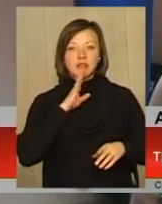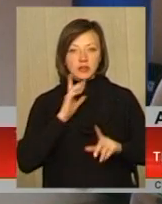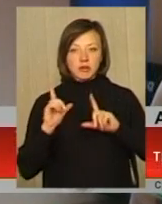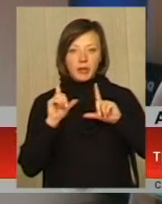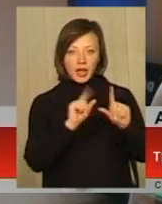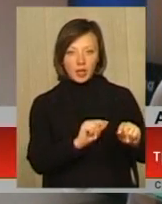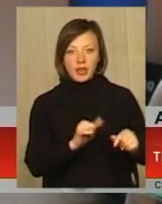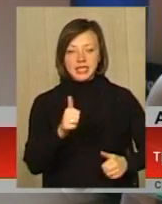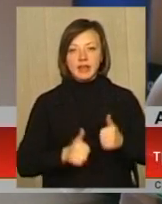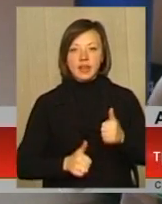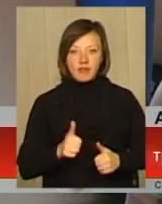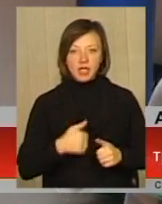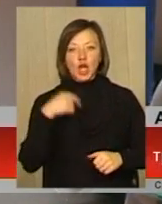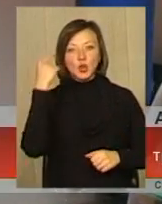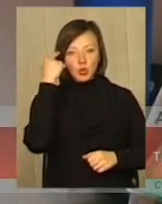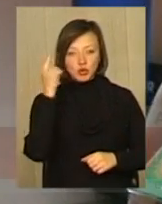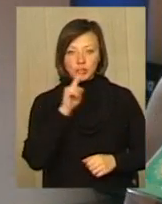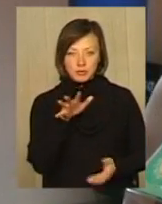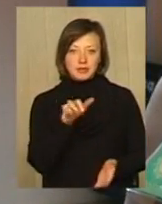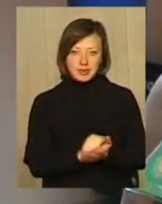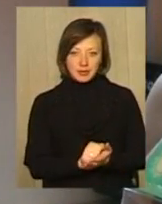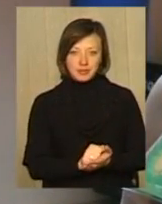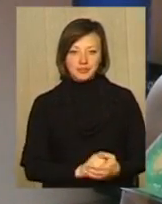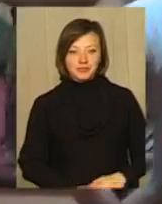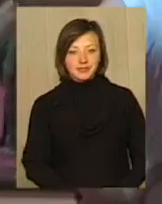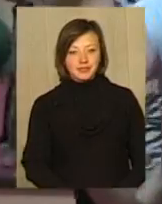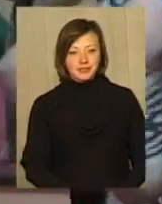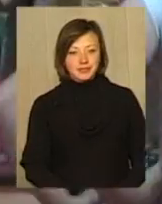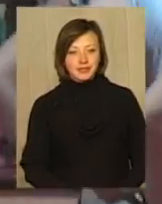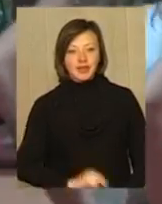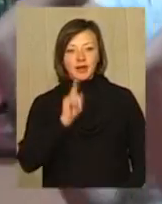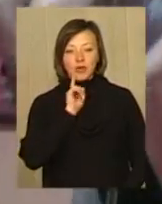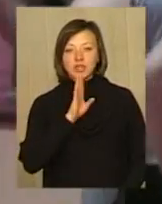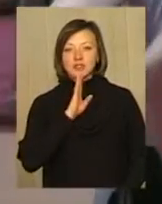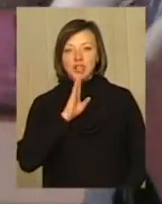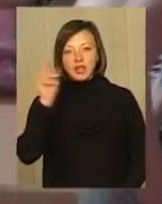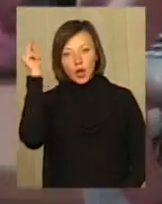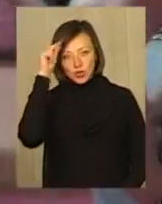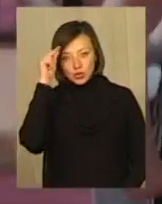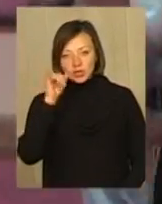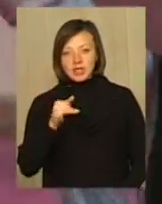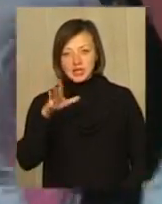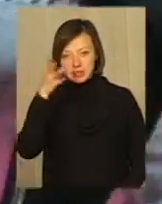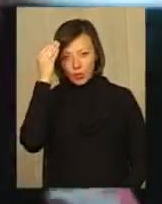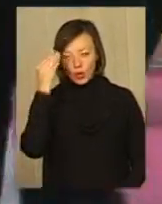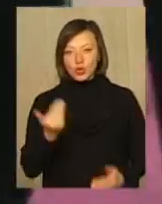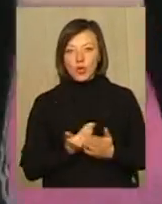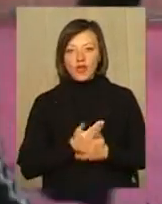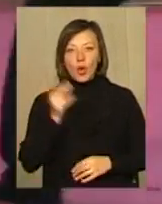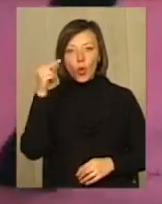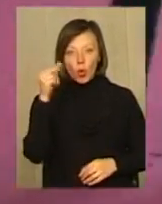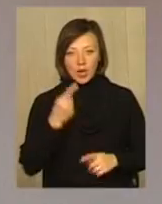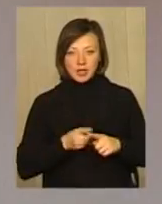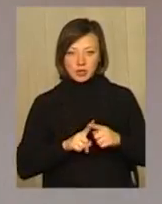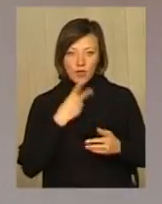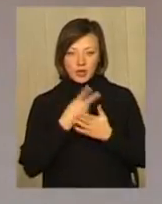поїду на соревнування, і я думаю, що ми щось побідуємо. А поки що дівчата розучують і засвоюють нові уроки за аеробокс. І навіть коли